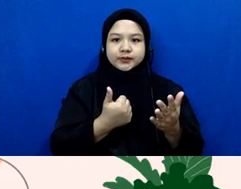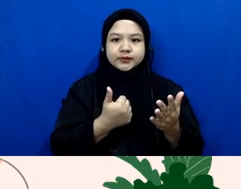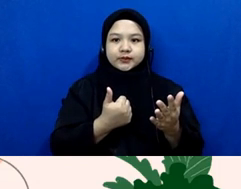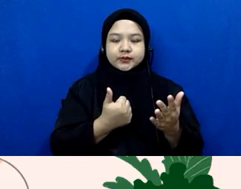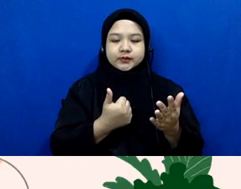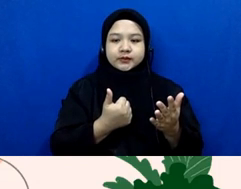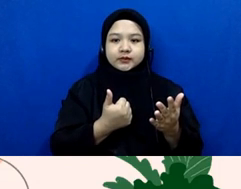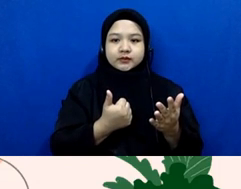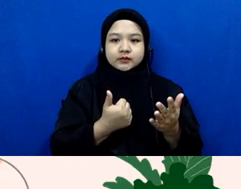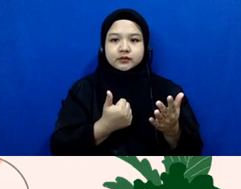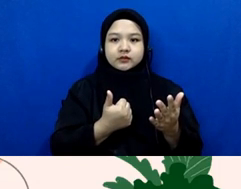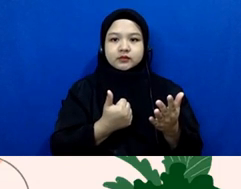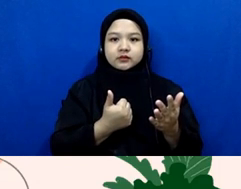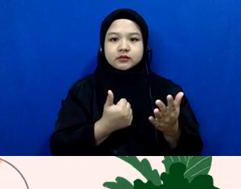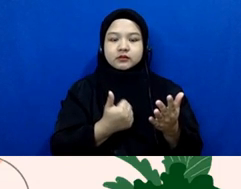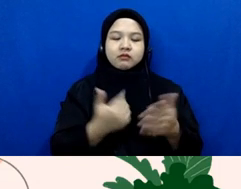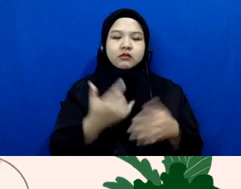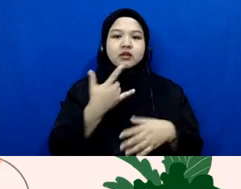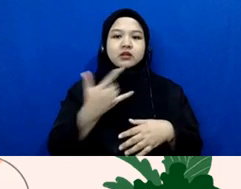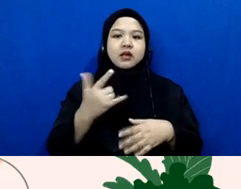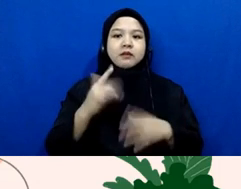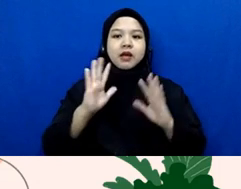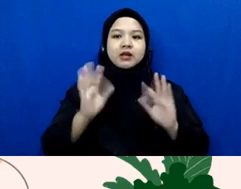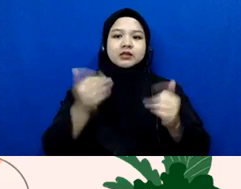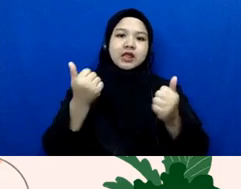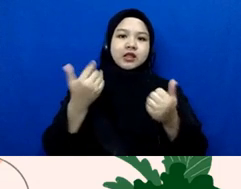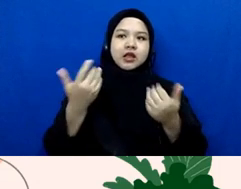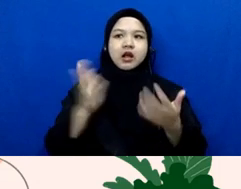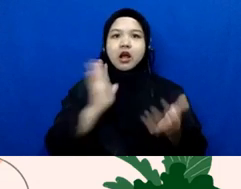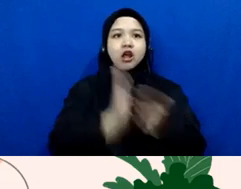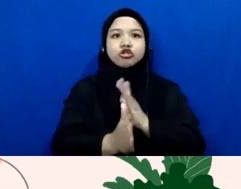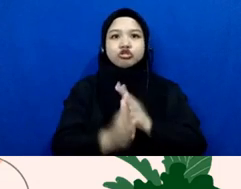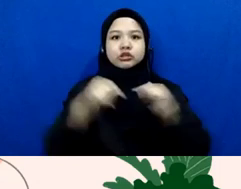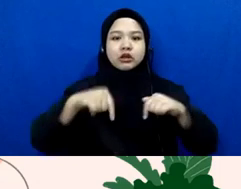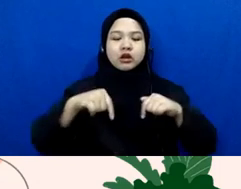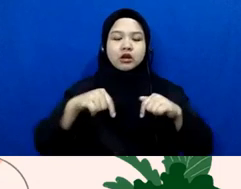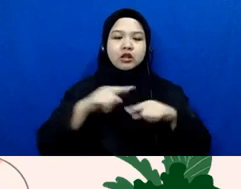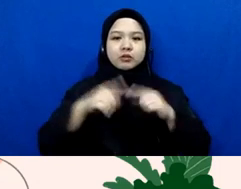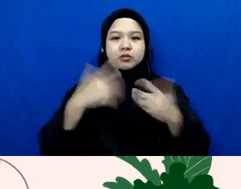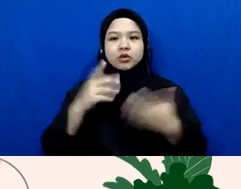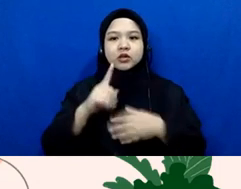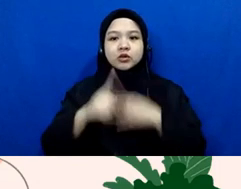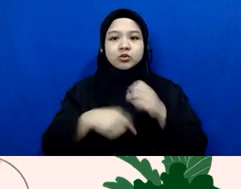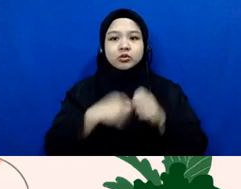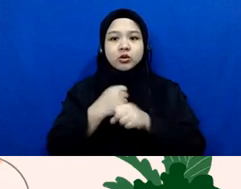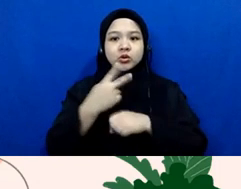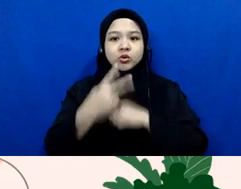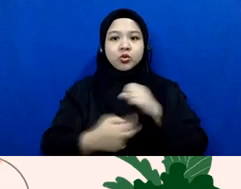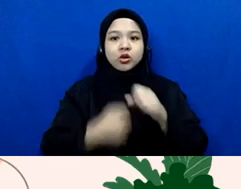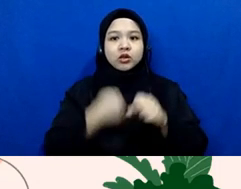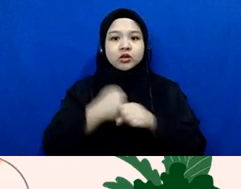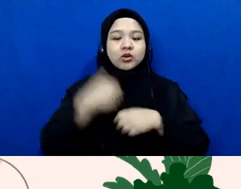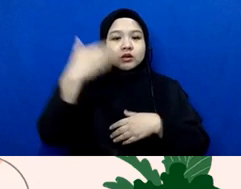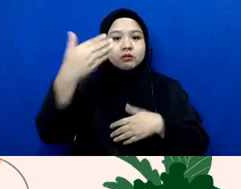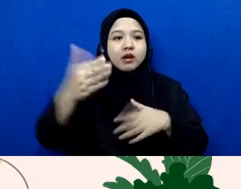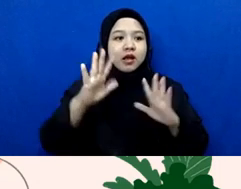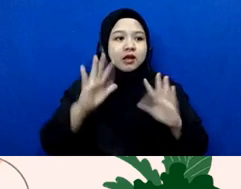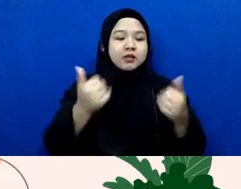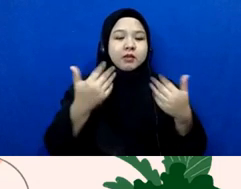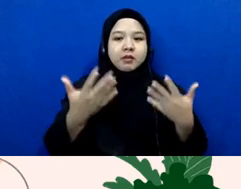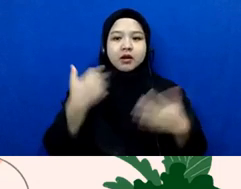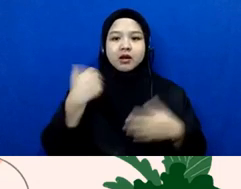hoax tersebut tetap aja hasilnya baru kita lihat mungkin paling tidak sedikitnya setahun atau dua tahun ke depan karena